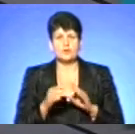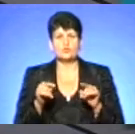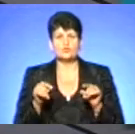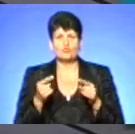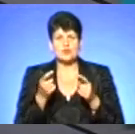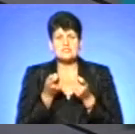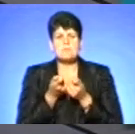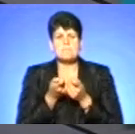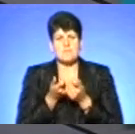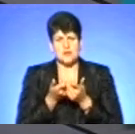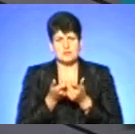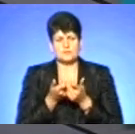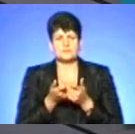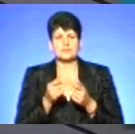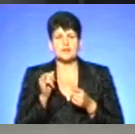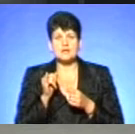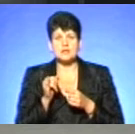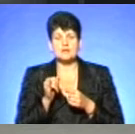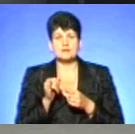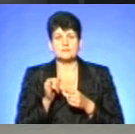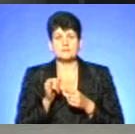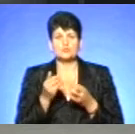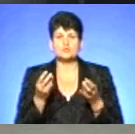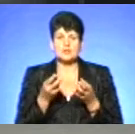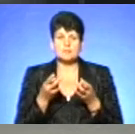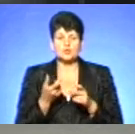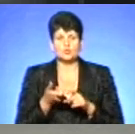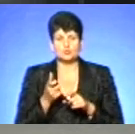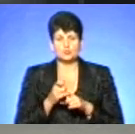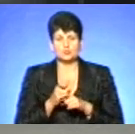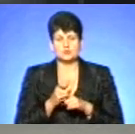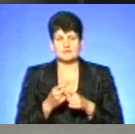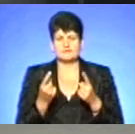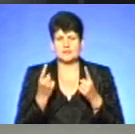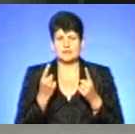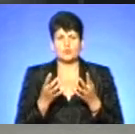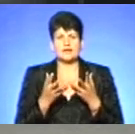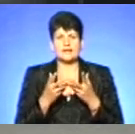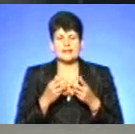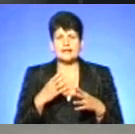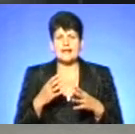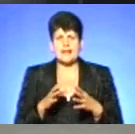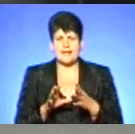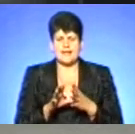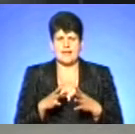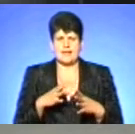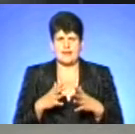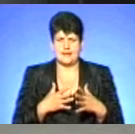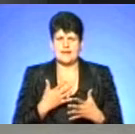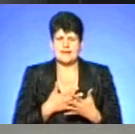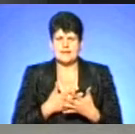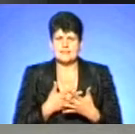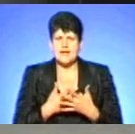формування отрути. І вона вже мудра, так? Вона мудра, і вона знає, вона має трошечки отрути, і вона її береже